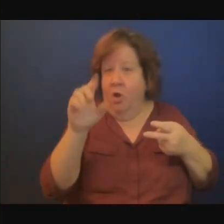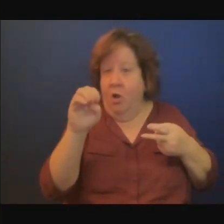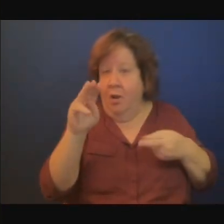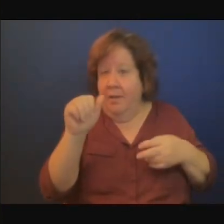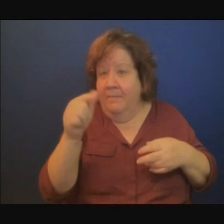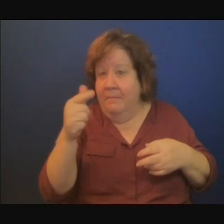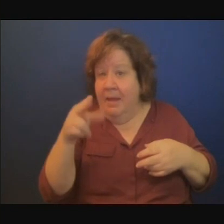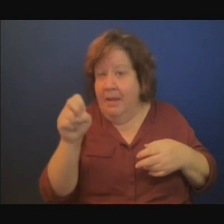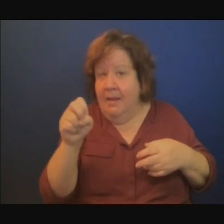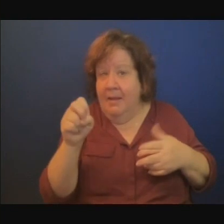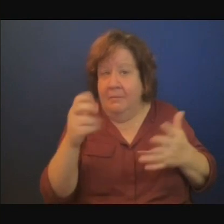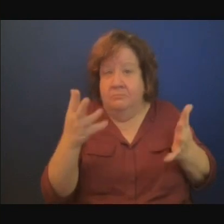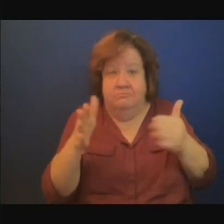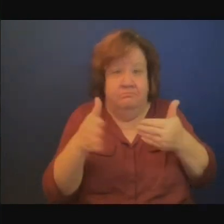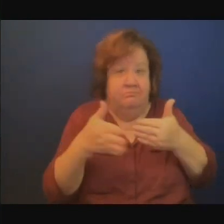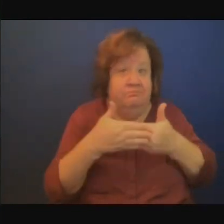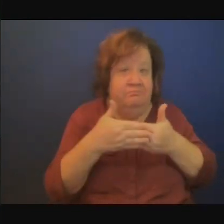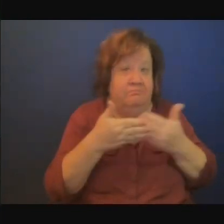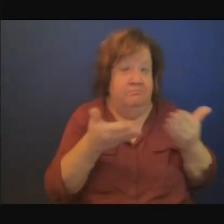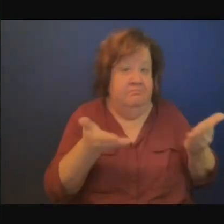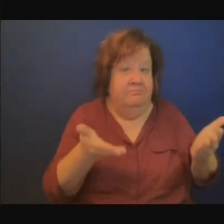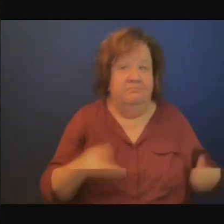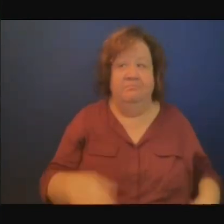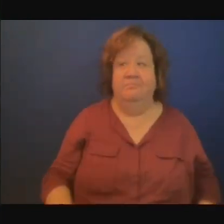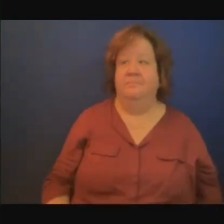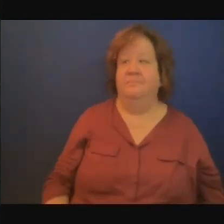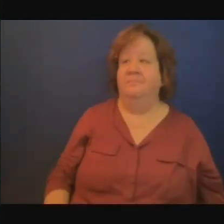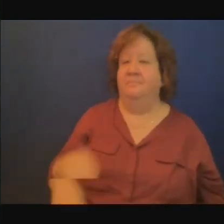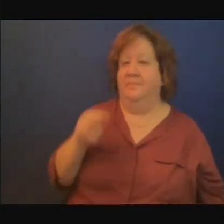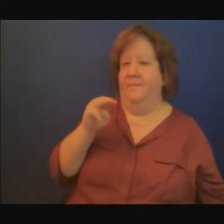oui merci beaucoup Bitsat